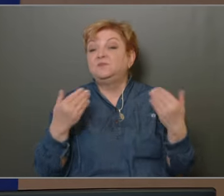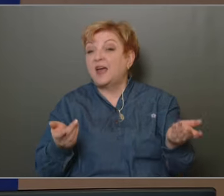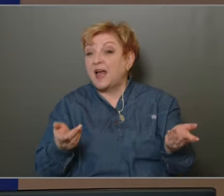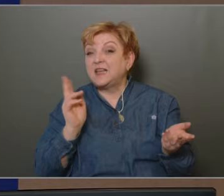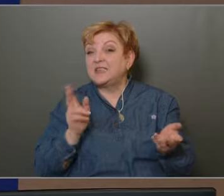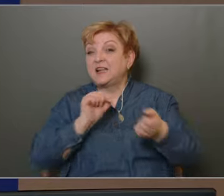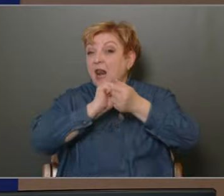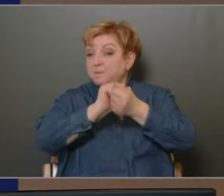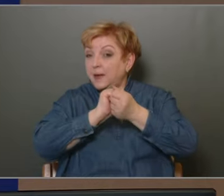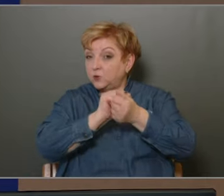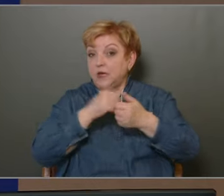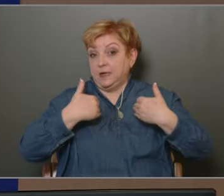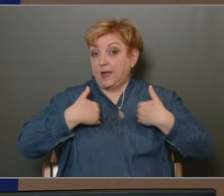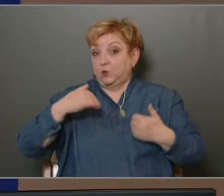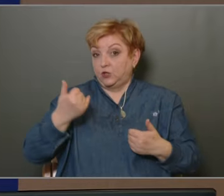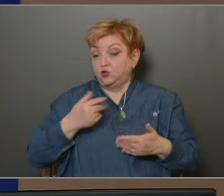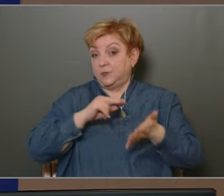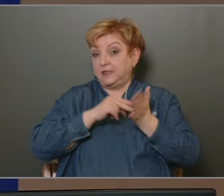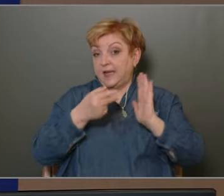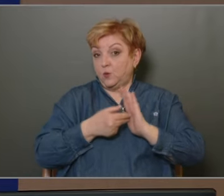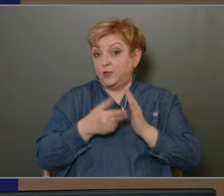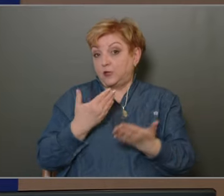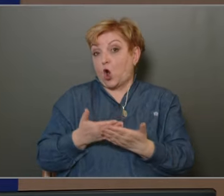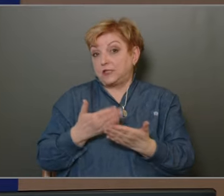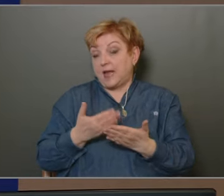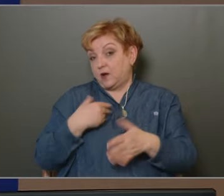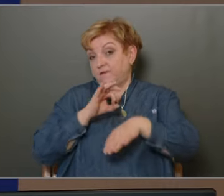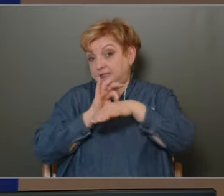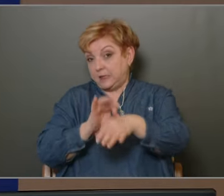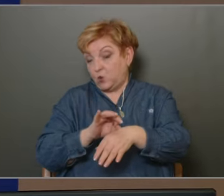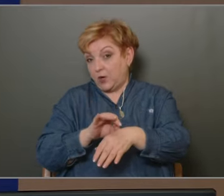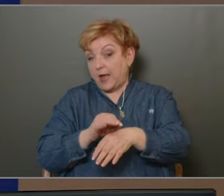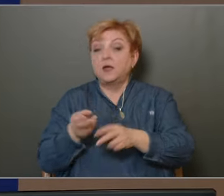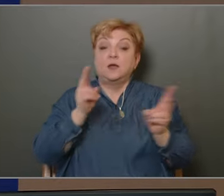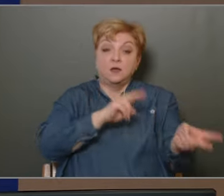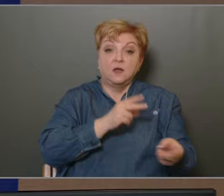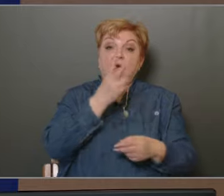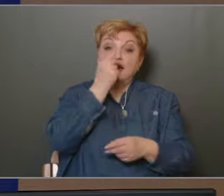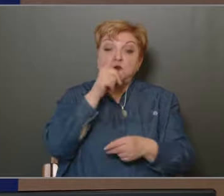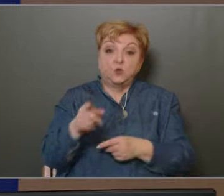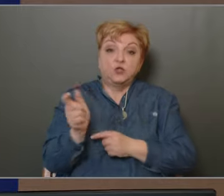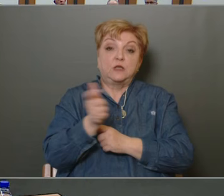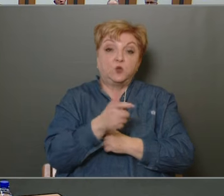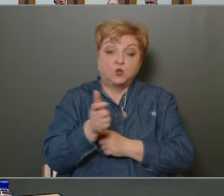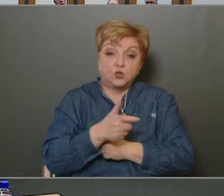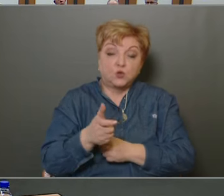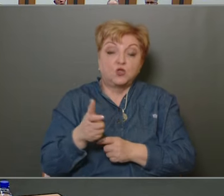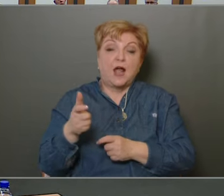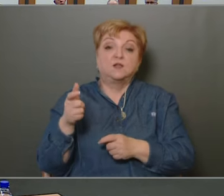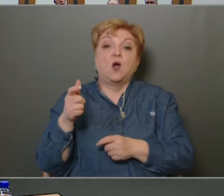megközdeni nekünk is, mint kerületgazdánok, vezetőknek Illetve a rendőrségnek, a tűzoltóságnak, a